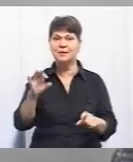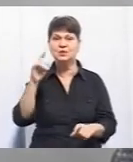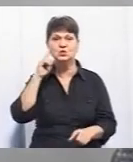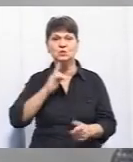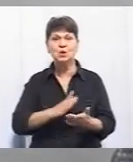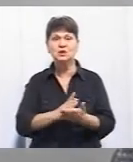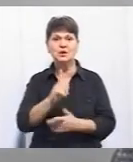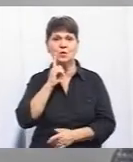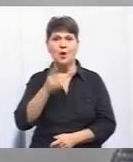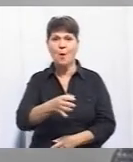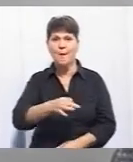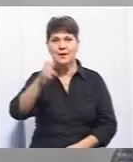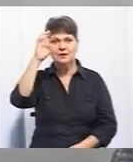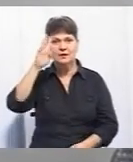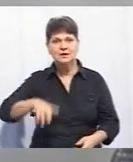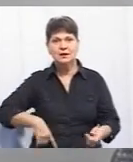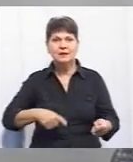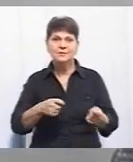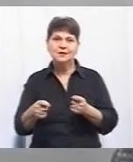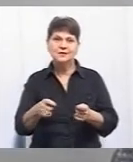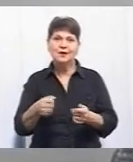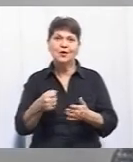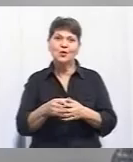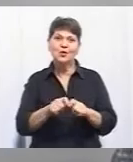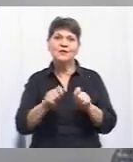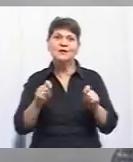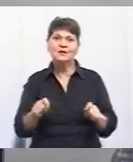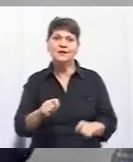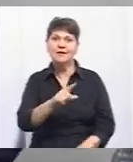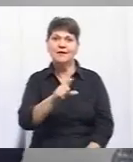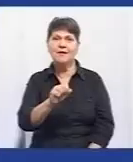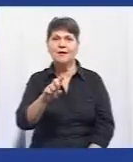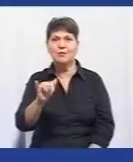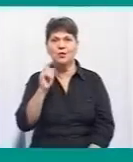молодіжної політики обласної державної адміністрації щодо відкриття ветеран-хабу у Вінниці.